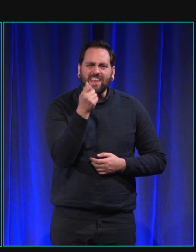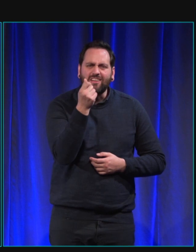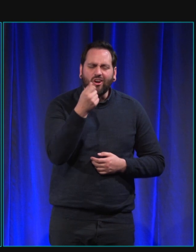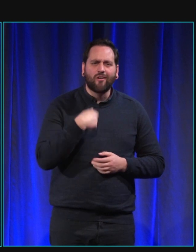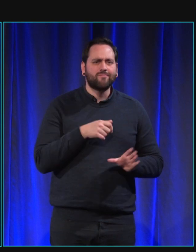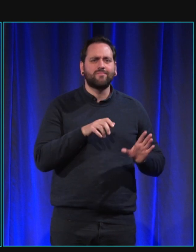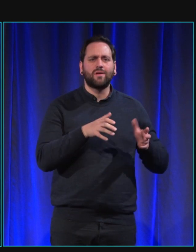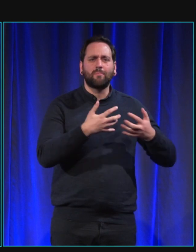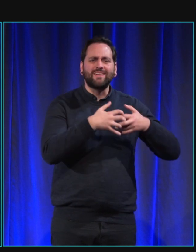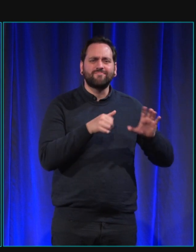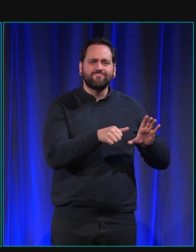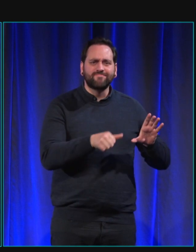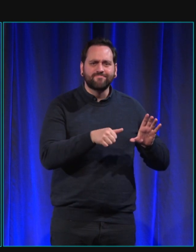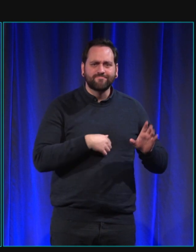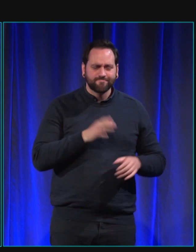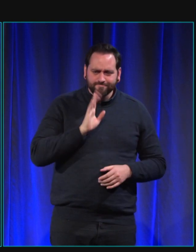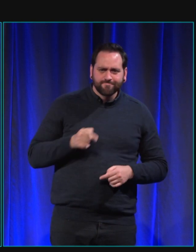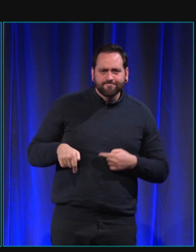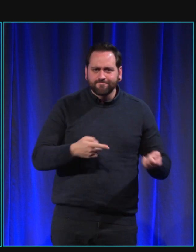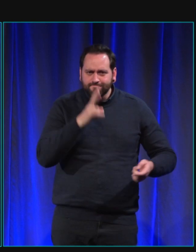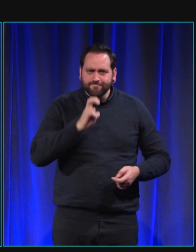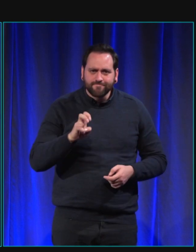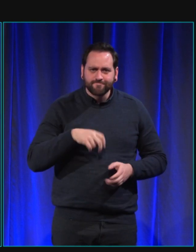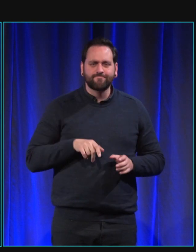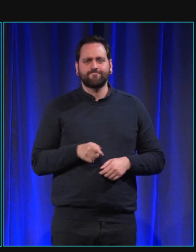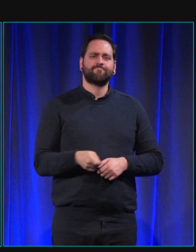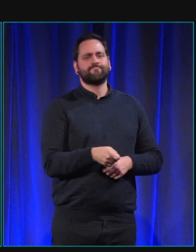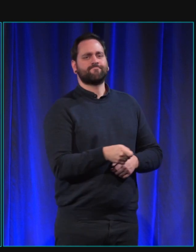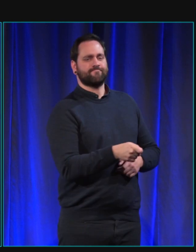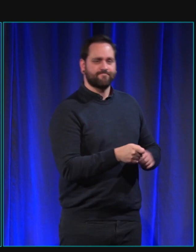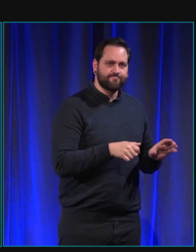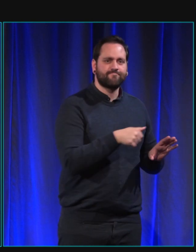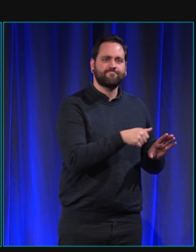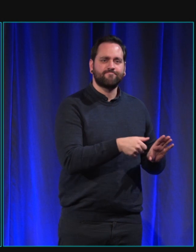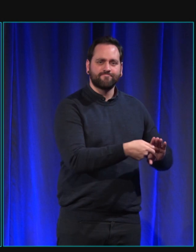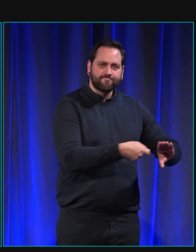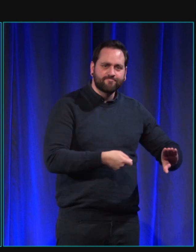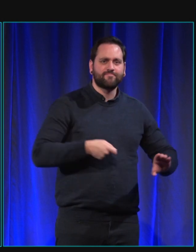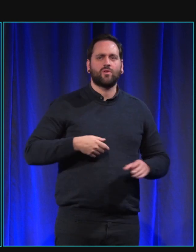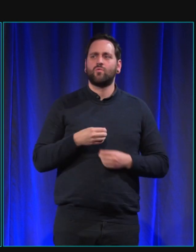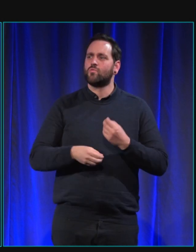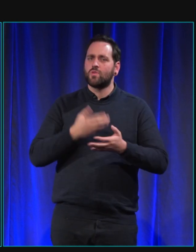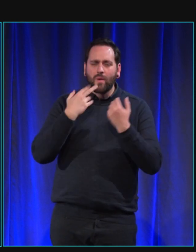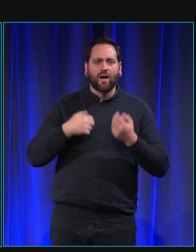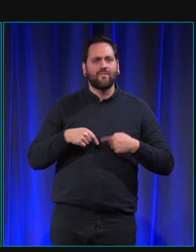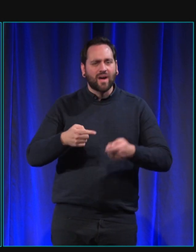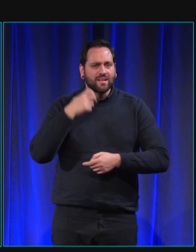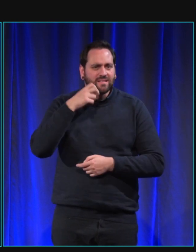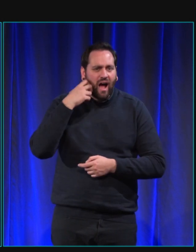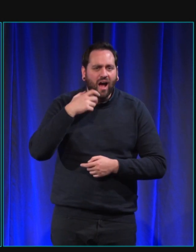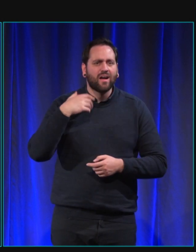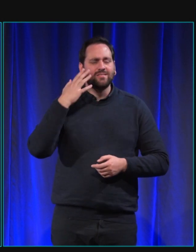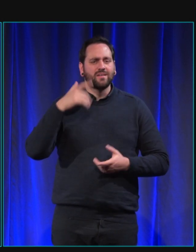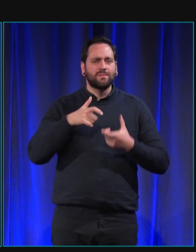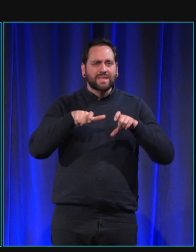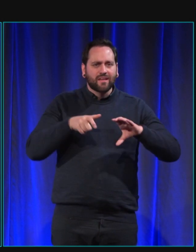métro, notre train, il nous montre les composteurs, le guichet pour aller chercher les billets. Enfin